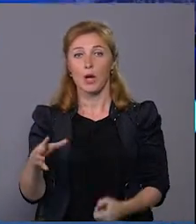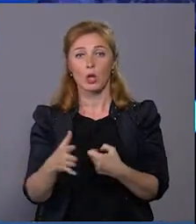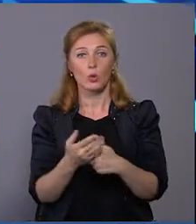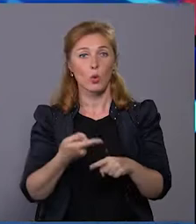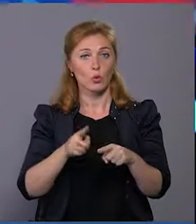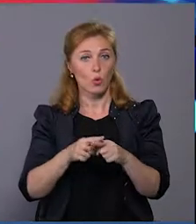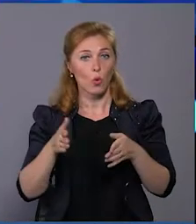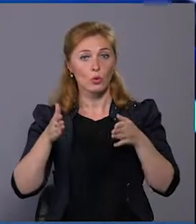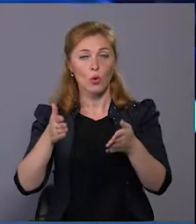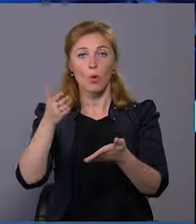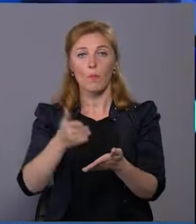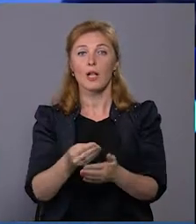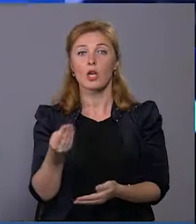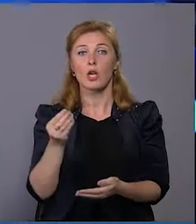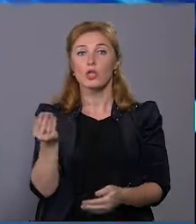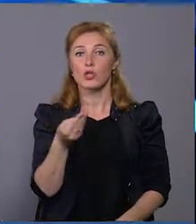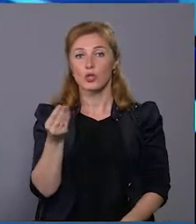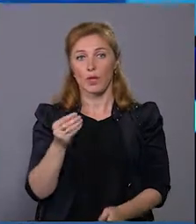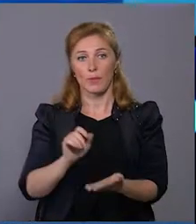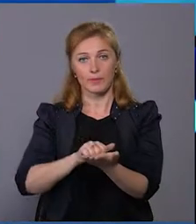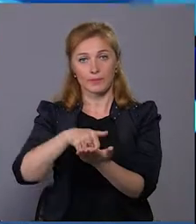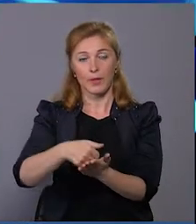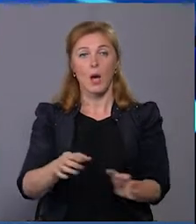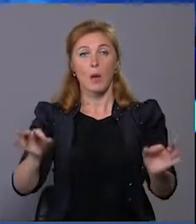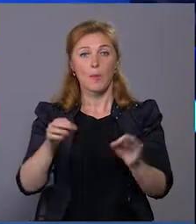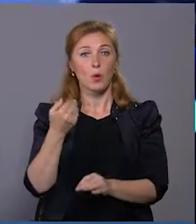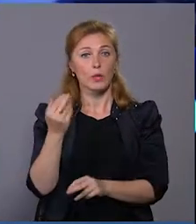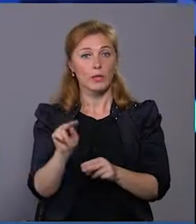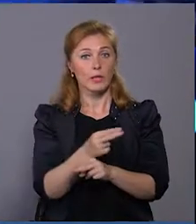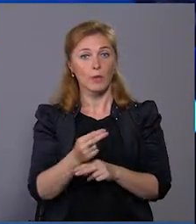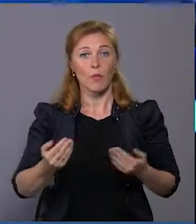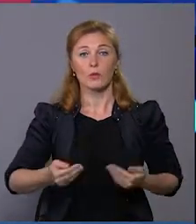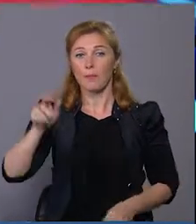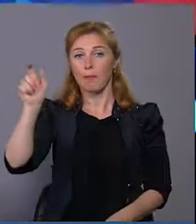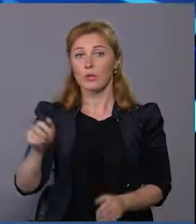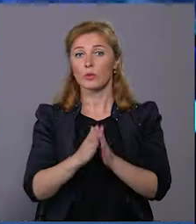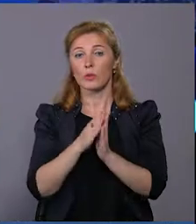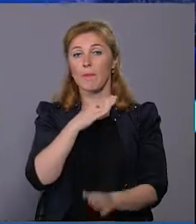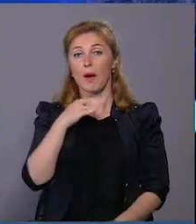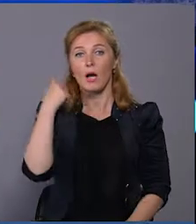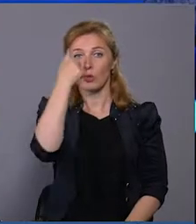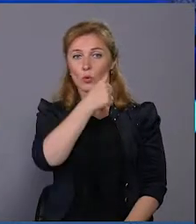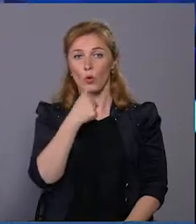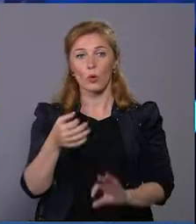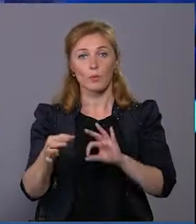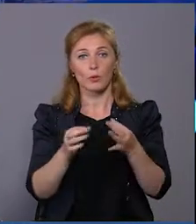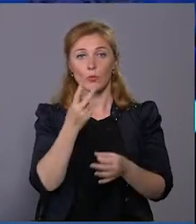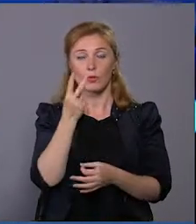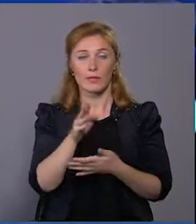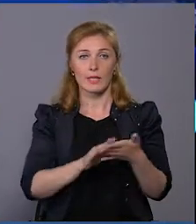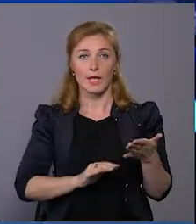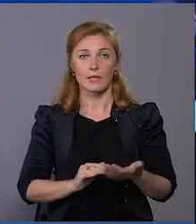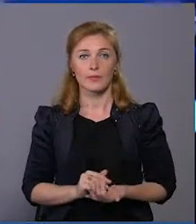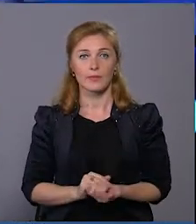дорога мала щебеневе покриття. Про її ремонт мешканці приватних будинків просили багато років. Подробиці розкаже